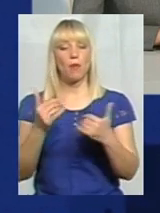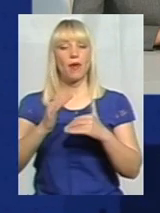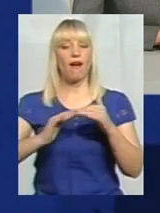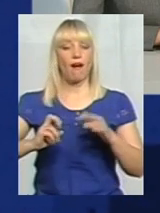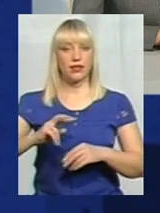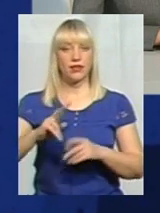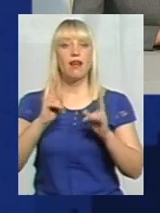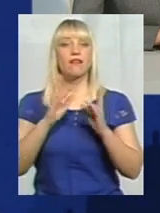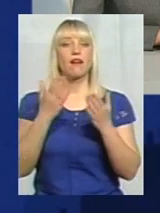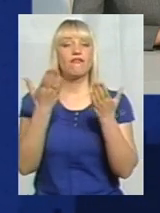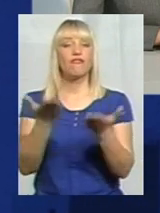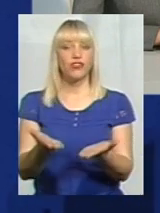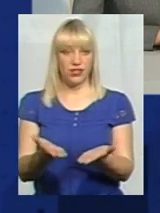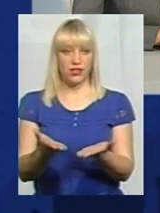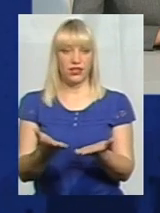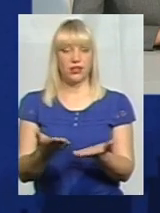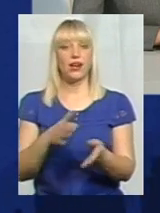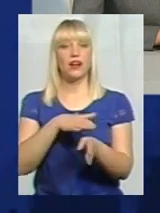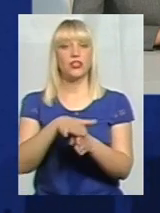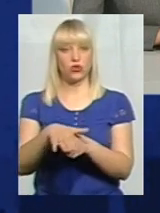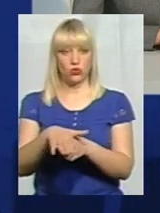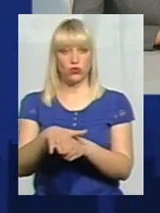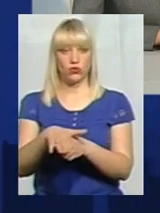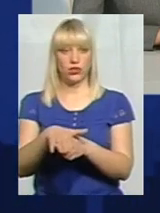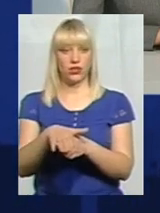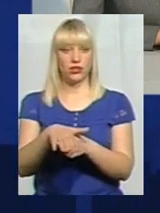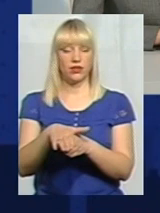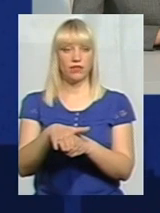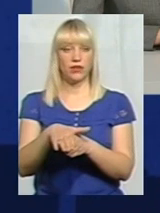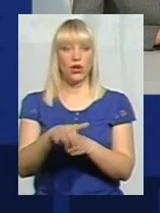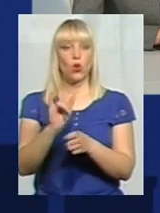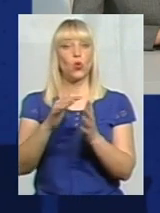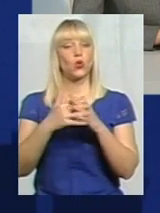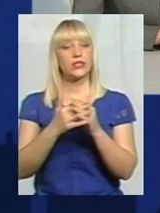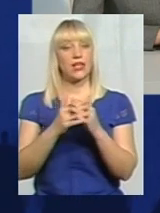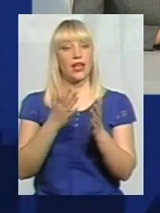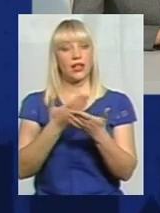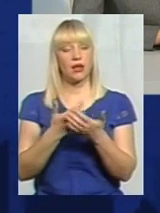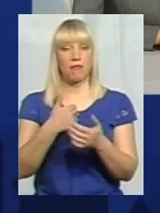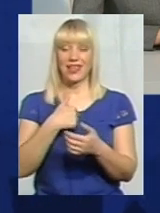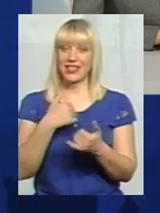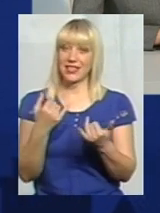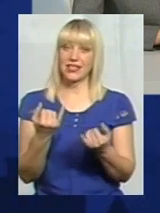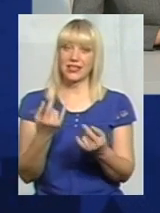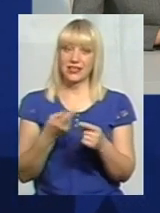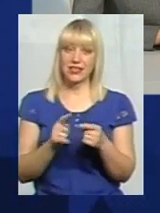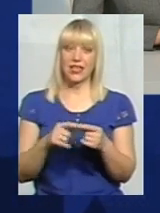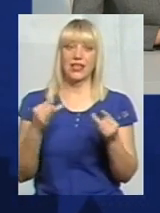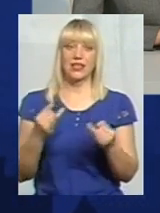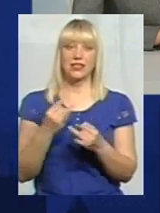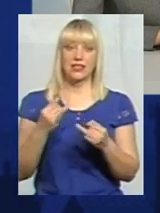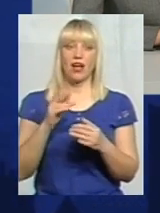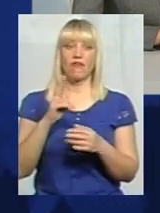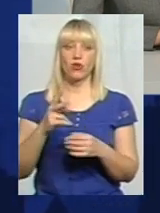як може, як вони реалізовуються у селах, наприклад? Мені просто це цікаво, як куратор цієї